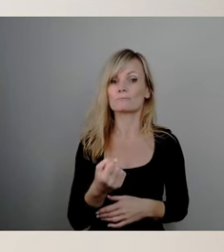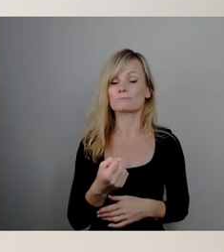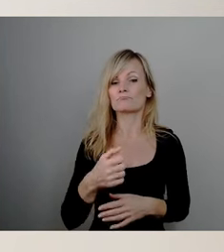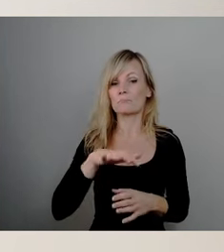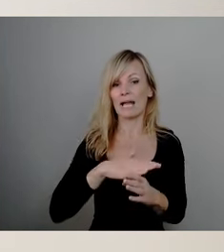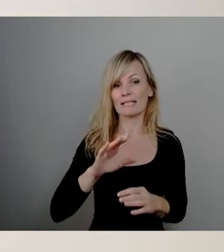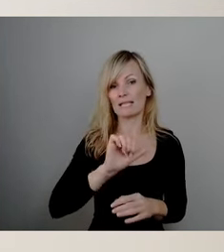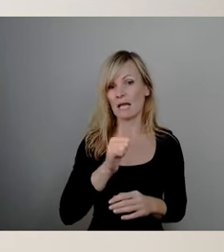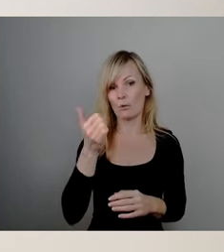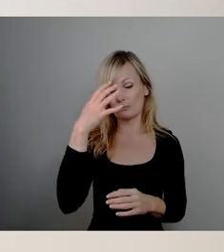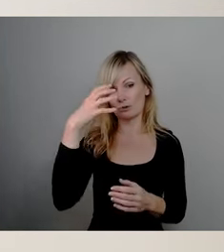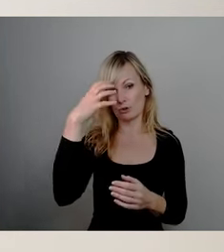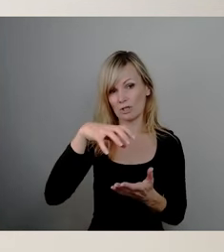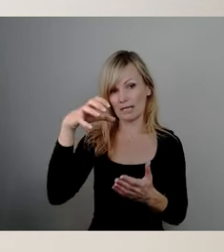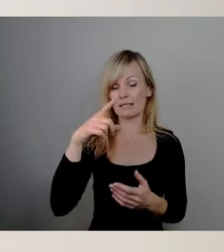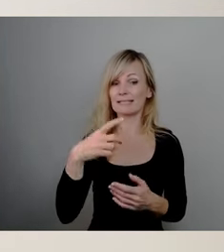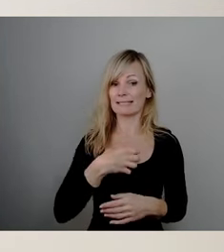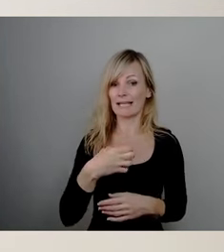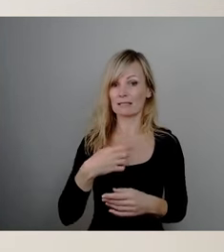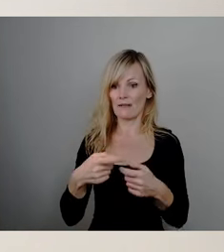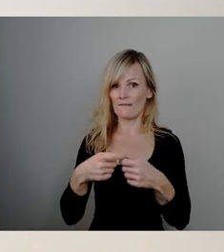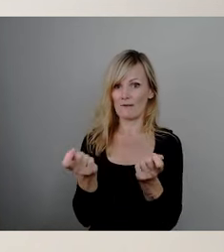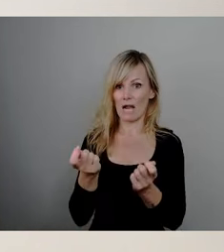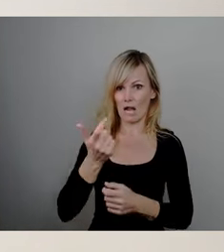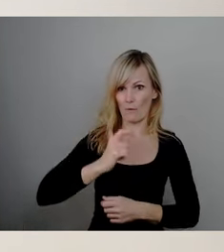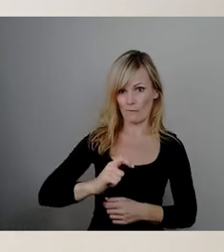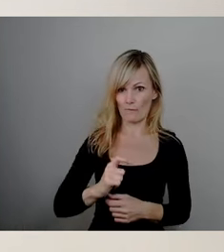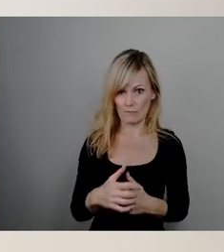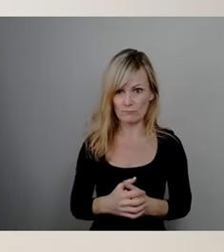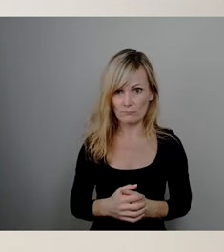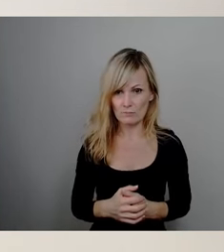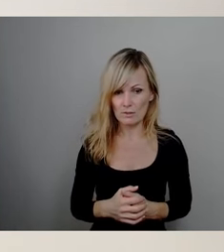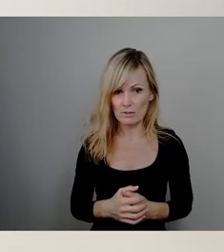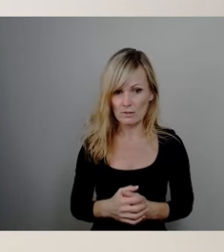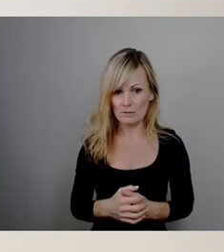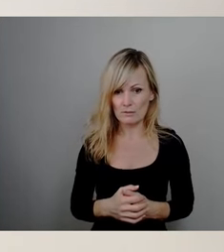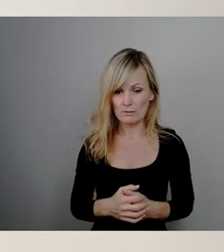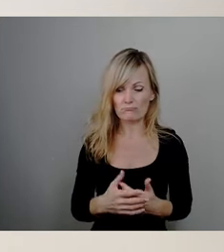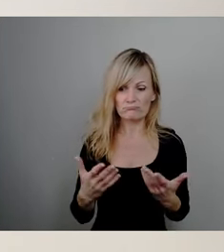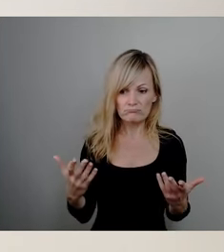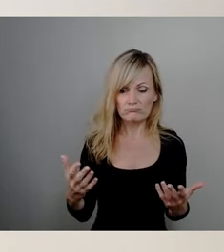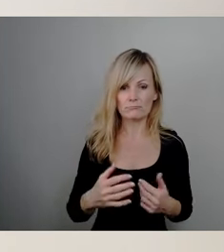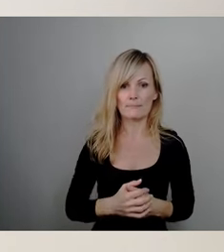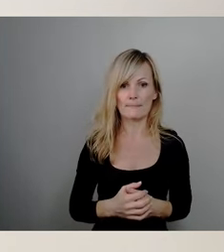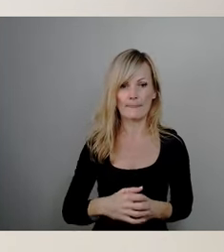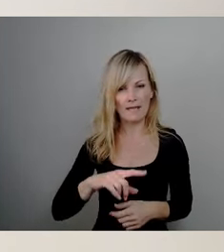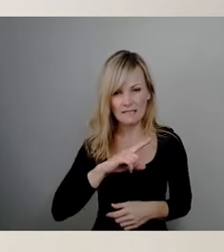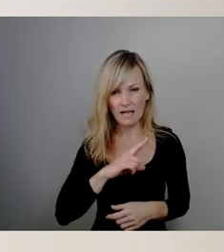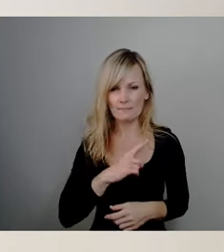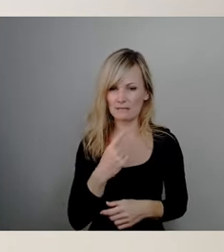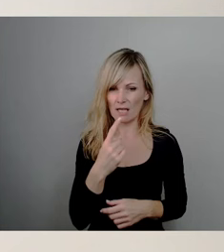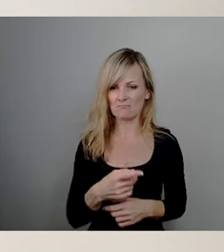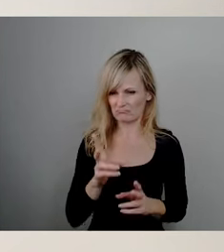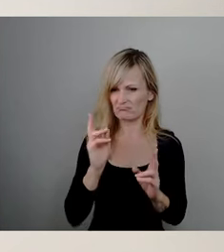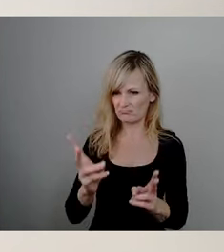Und wir haben derzeit den Stand erreicht und da kann ich selber beklagen, dass das mir alles viel zu lange dauert, aber den Stand